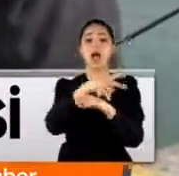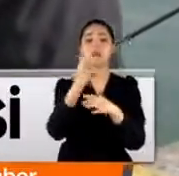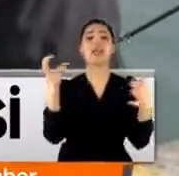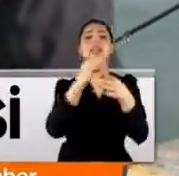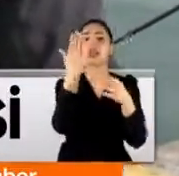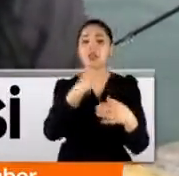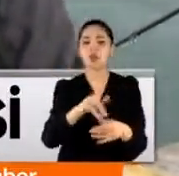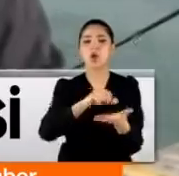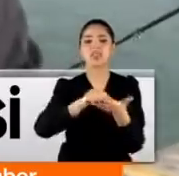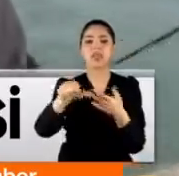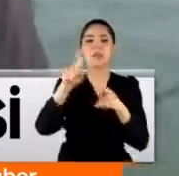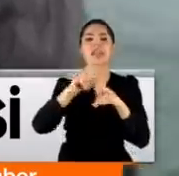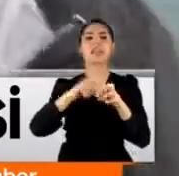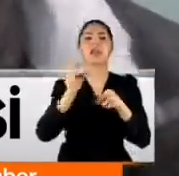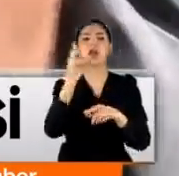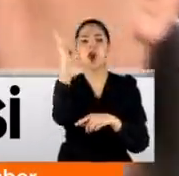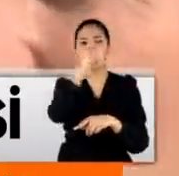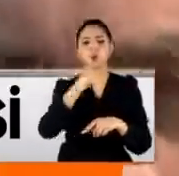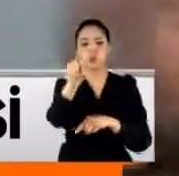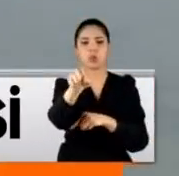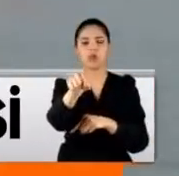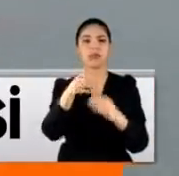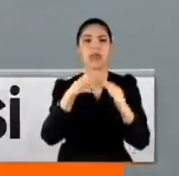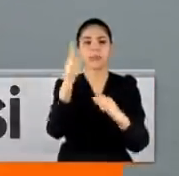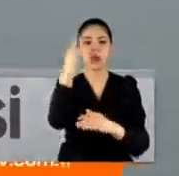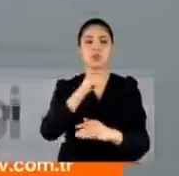ilgisi yok. Tamamıyla troller bitiriyor. Bunu görsünler lütfen.